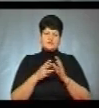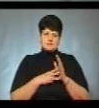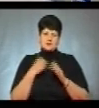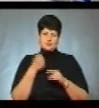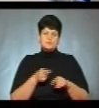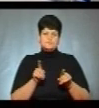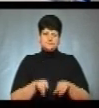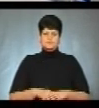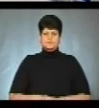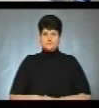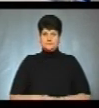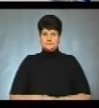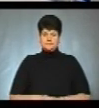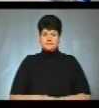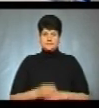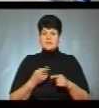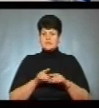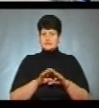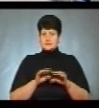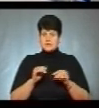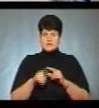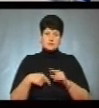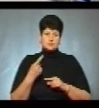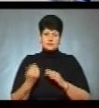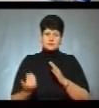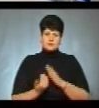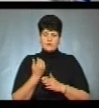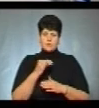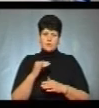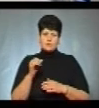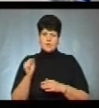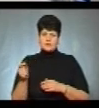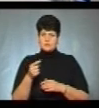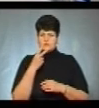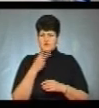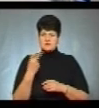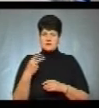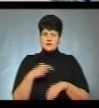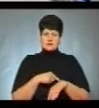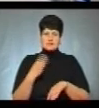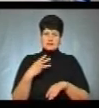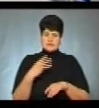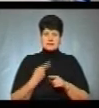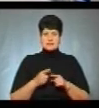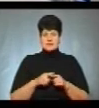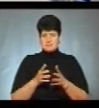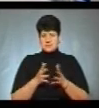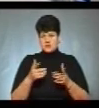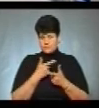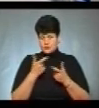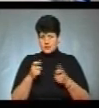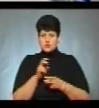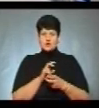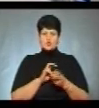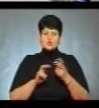році. І на цьому в мене все. Наступний випуск новин на ЮА Тернопіль дивіться о 20.30. До цього більше інформації шукаєте на